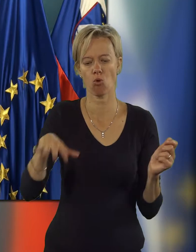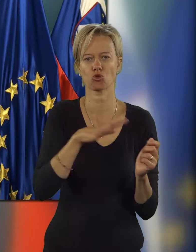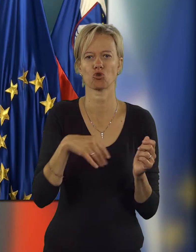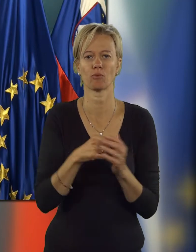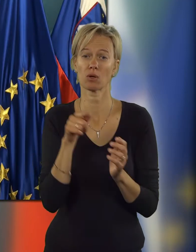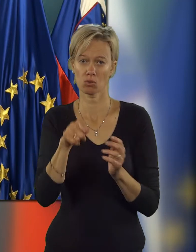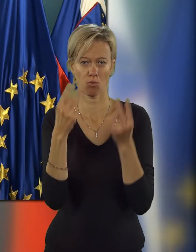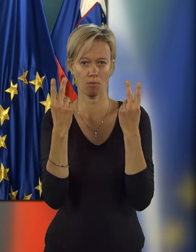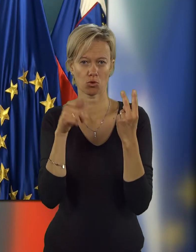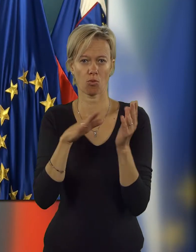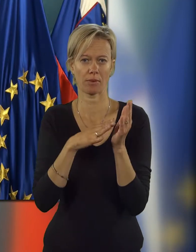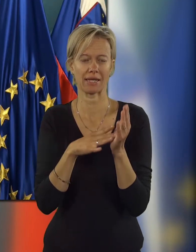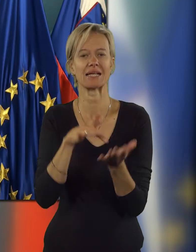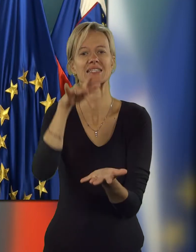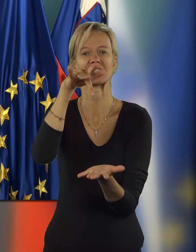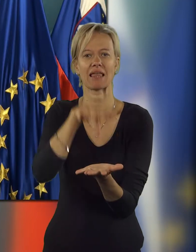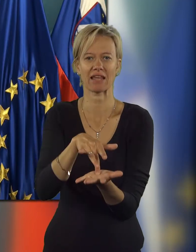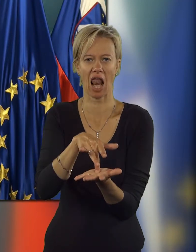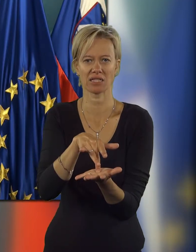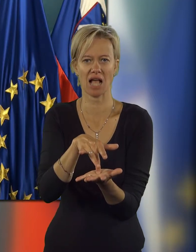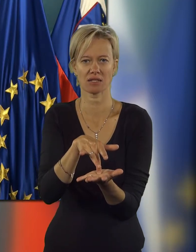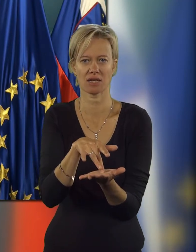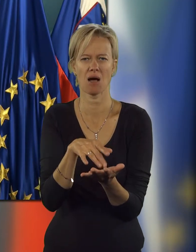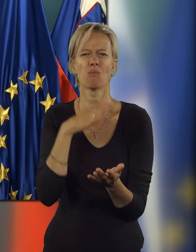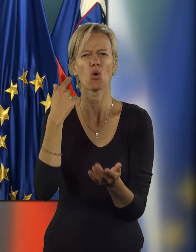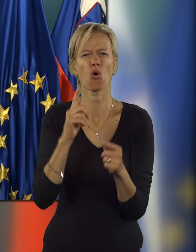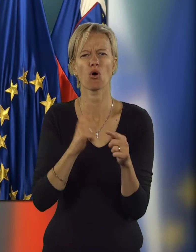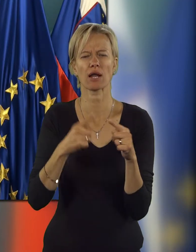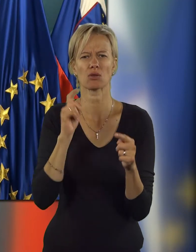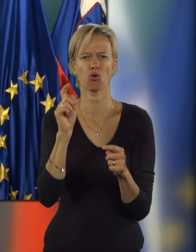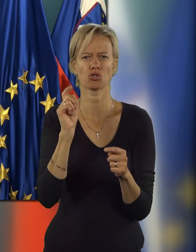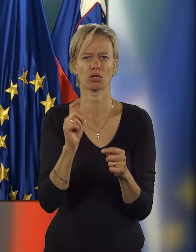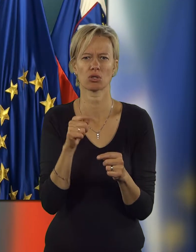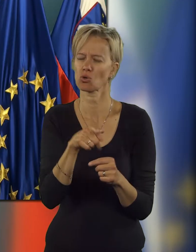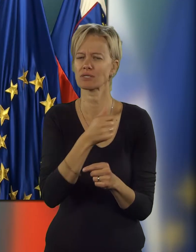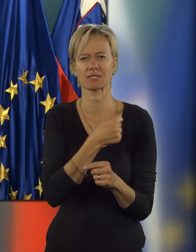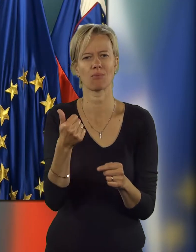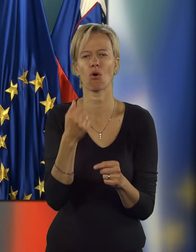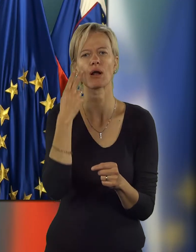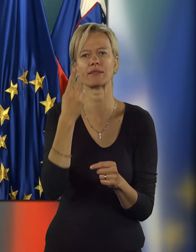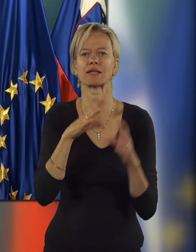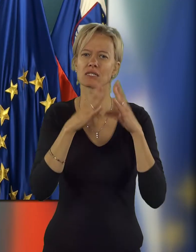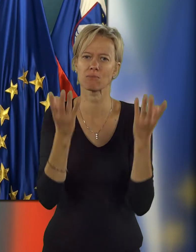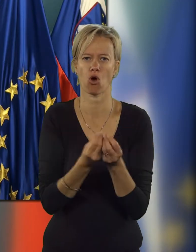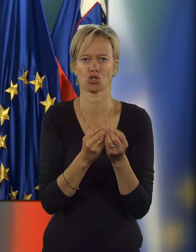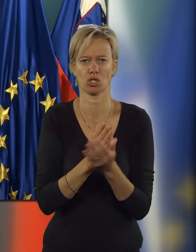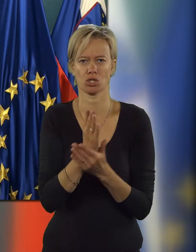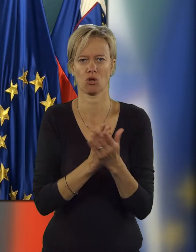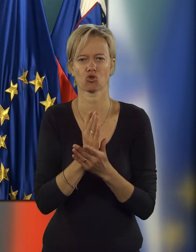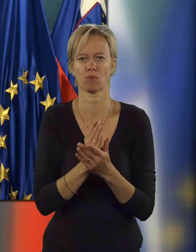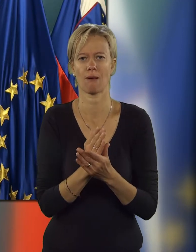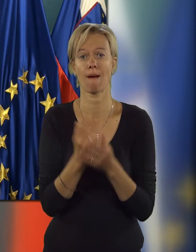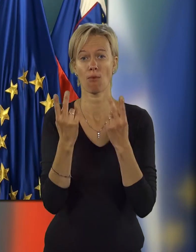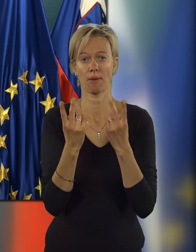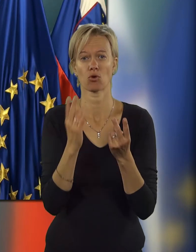območju. To je pomembno, tomej centralizacija, ki je mnogokrat očitana, je samo in zgolj, kar se tiče splošnih služb.